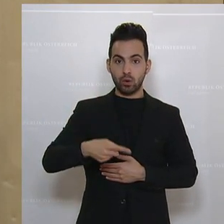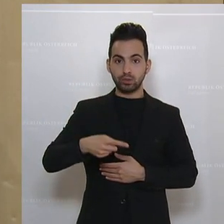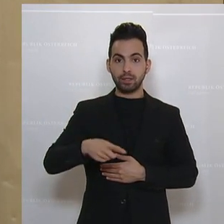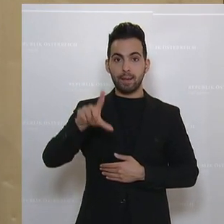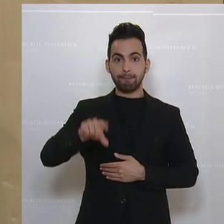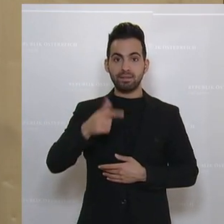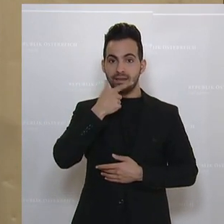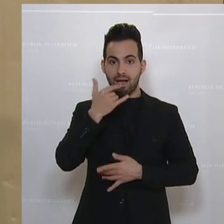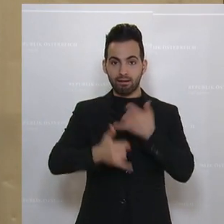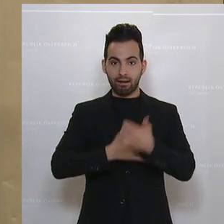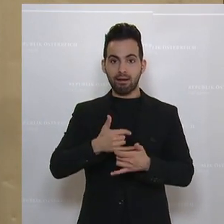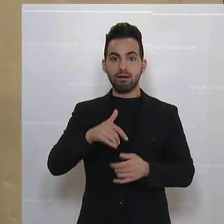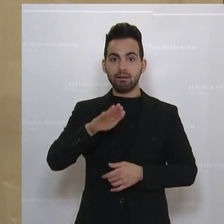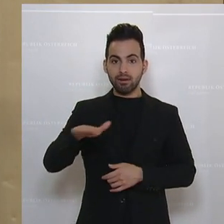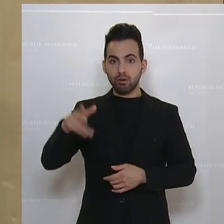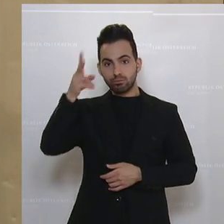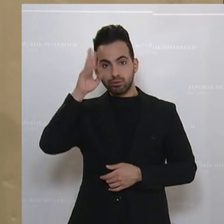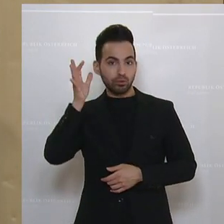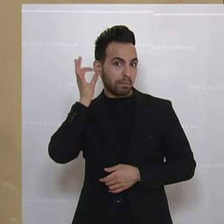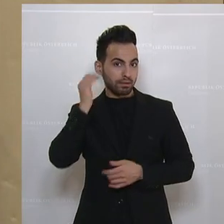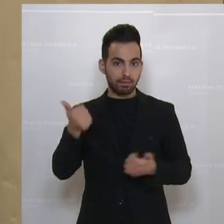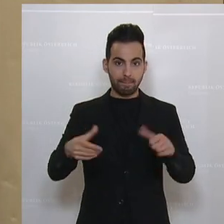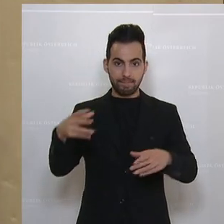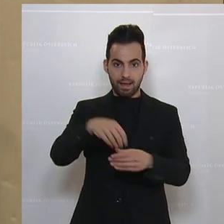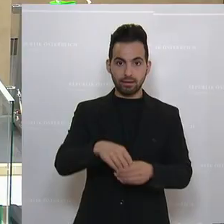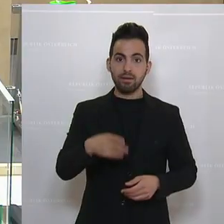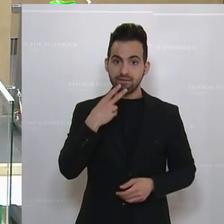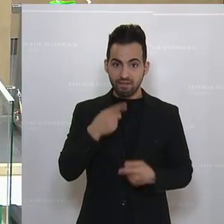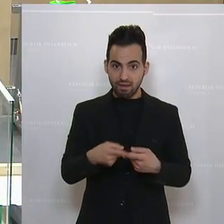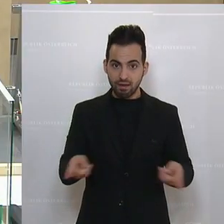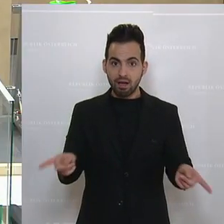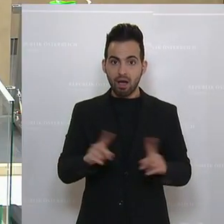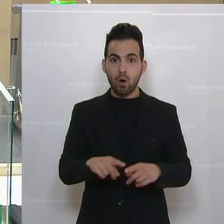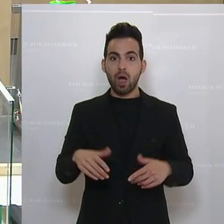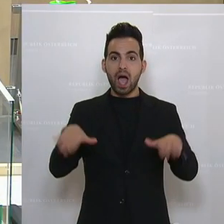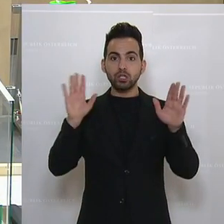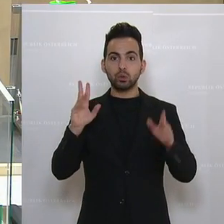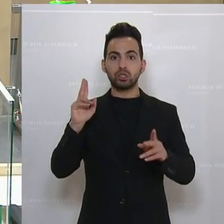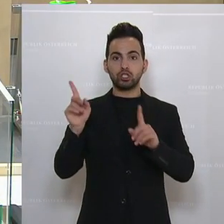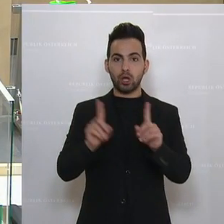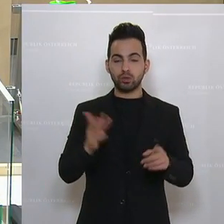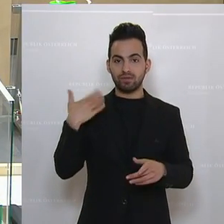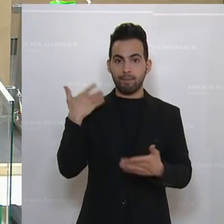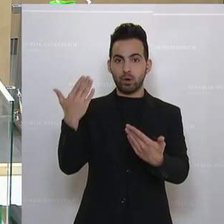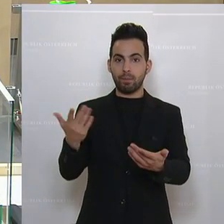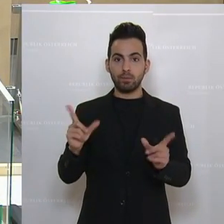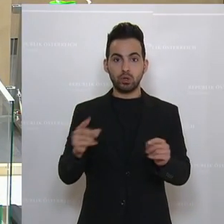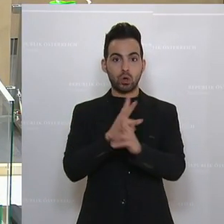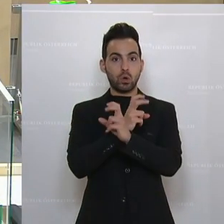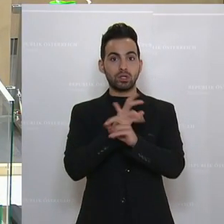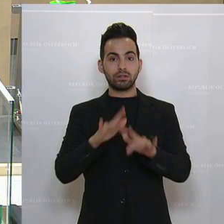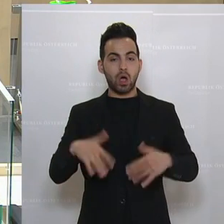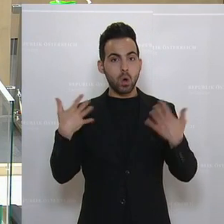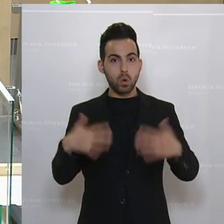minderjährige Burschen und Mädchen, die auch eben einen Asylstatus erfahren haben. Also Österreich hat wirklich